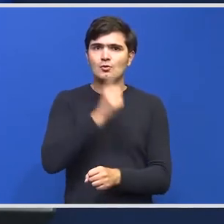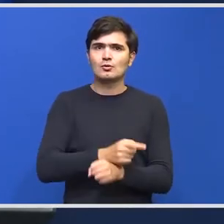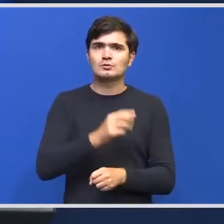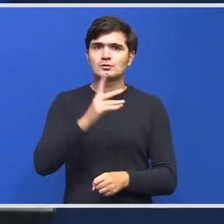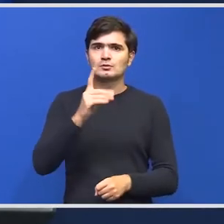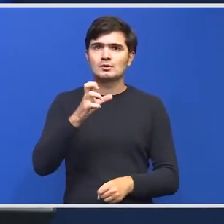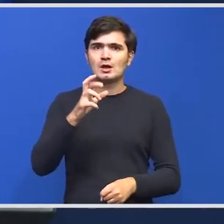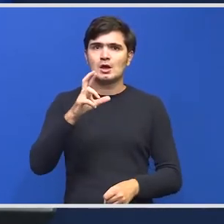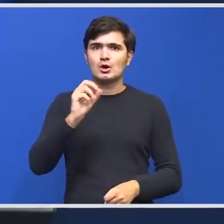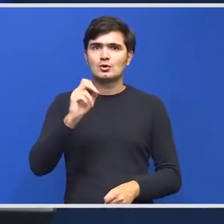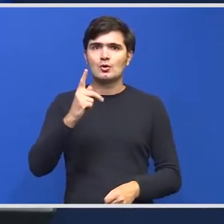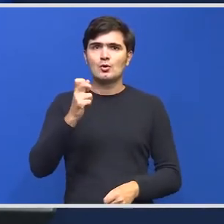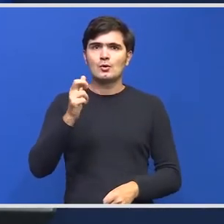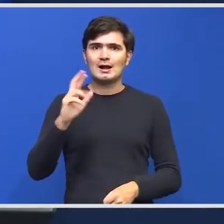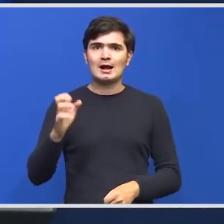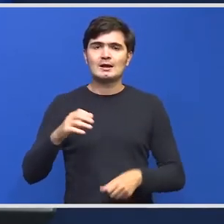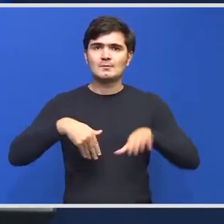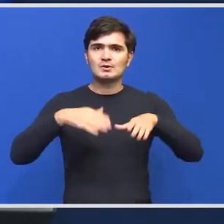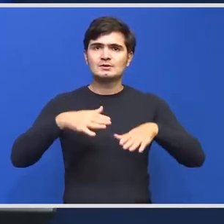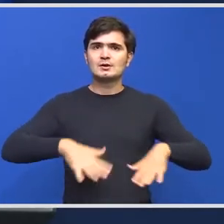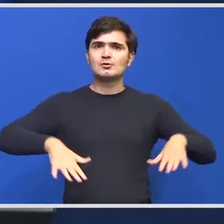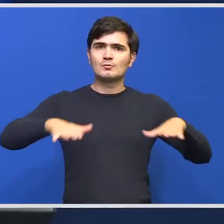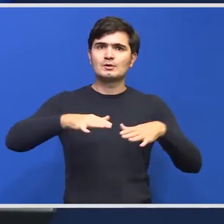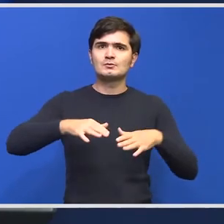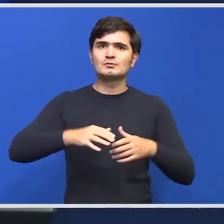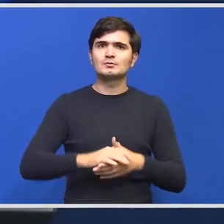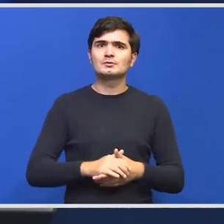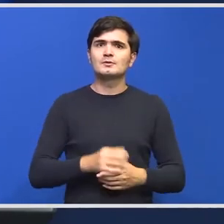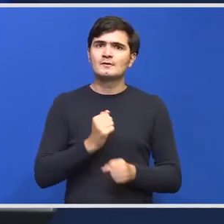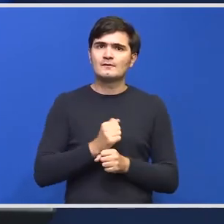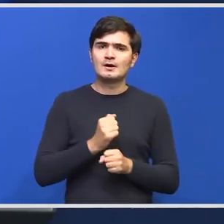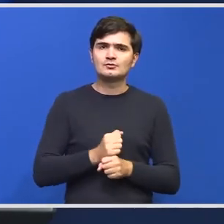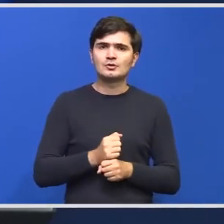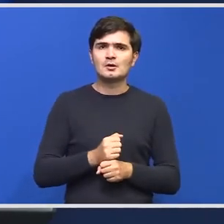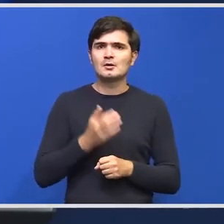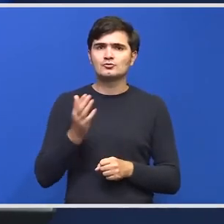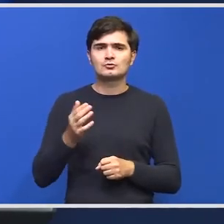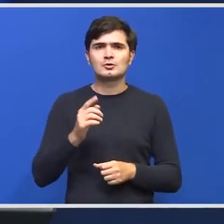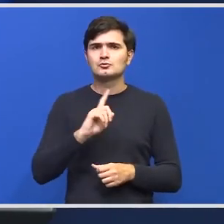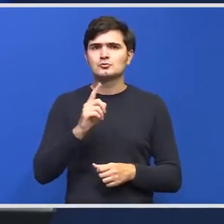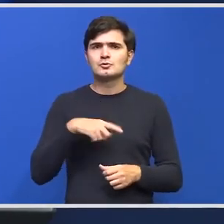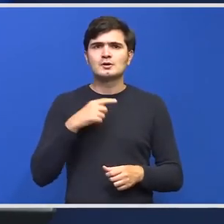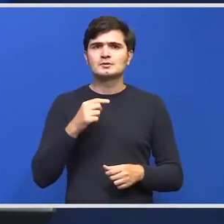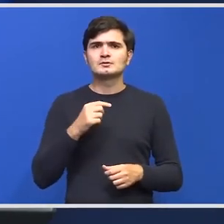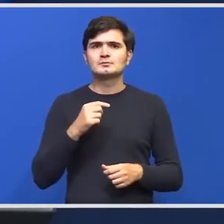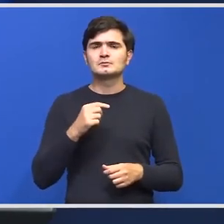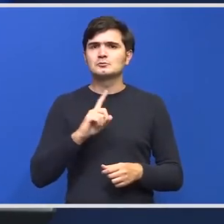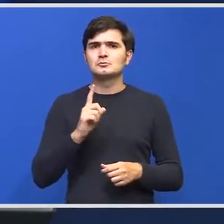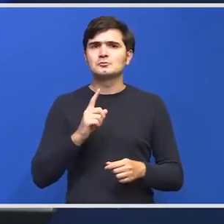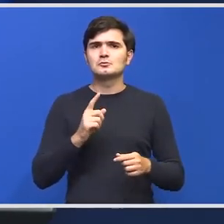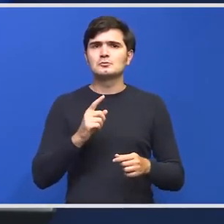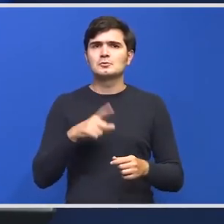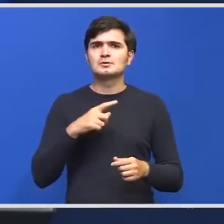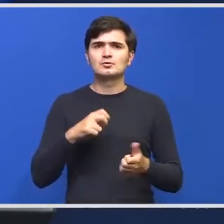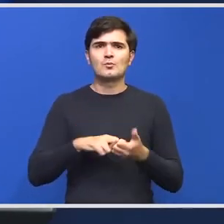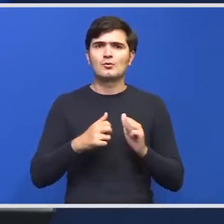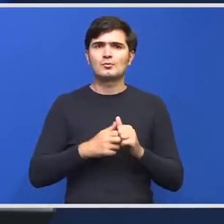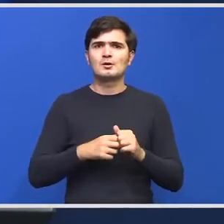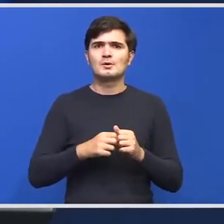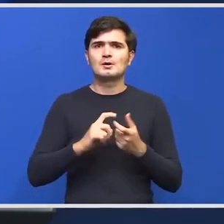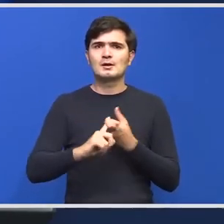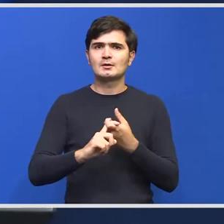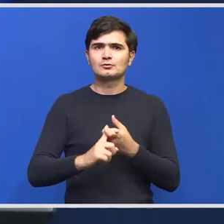ministerul meu alocă derogarea respectivă deci nu suntem într-un impas cu apariția ordonanței la ora actuală mulțumesc